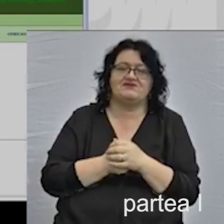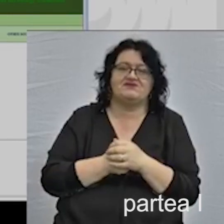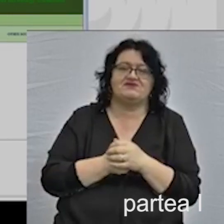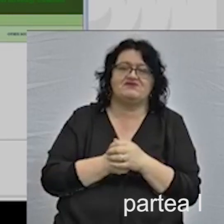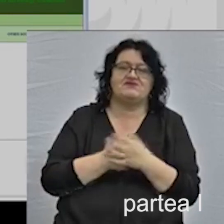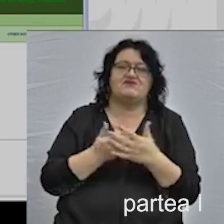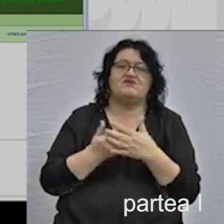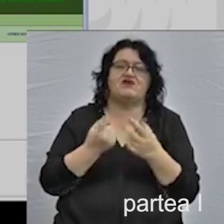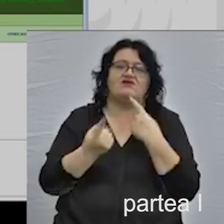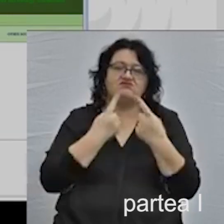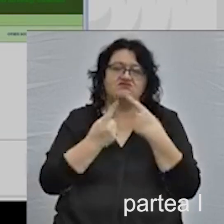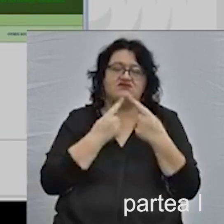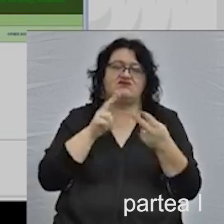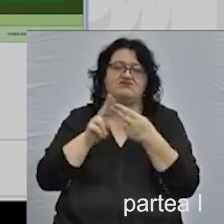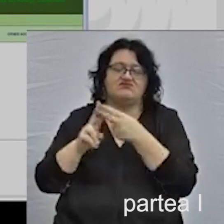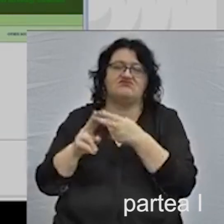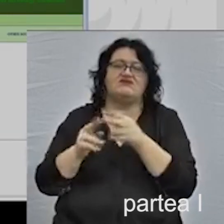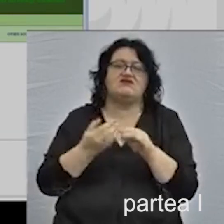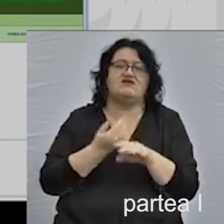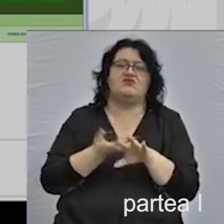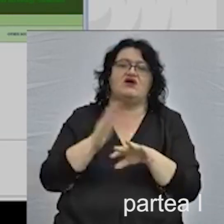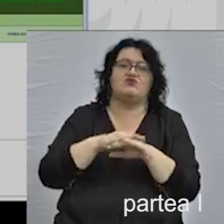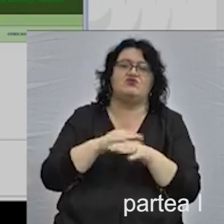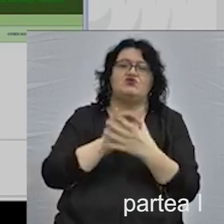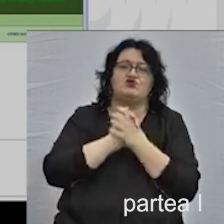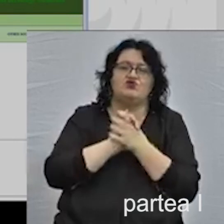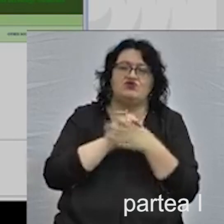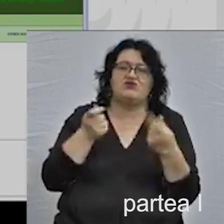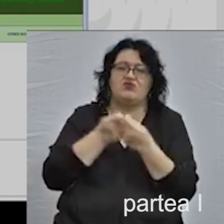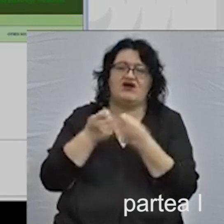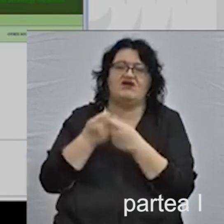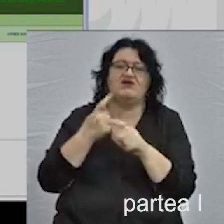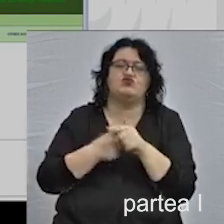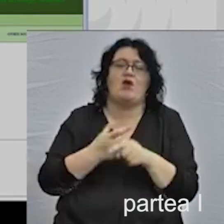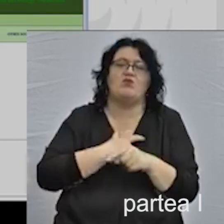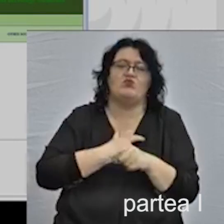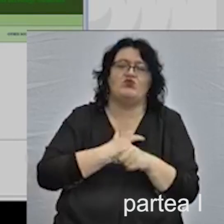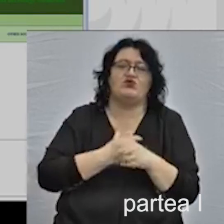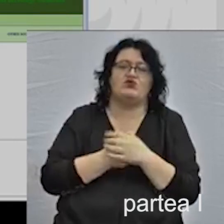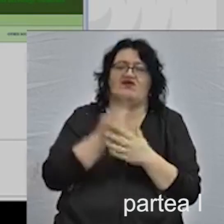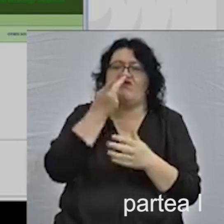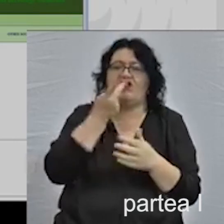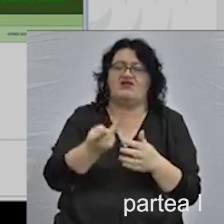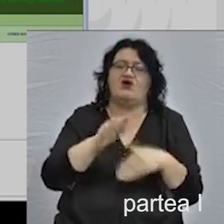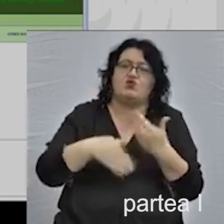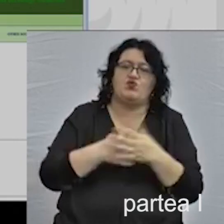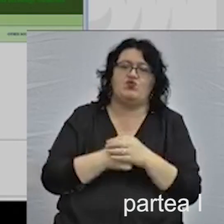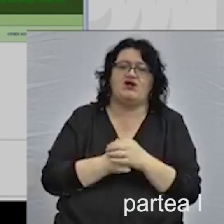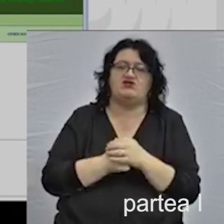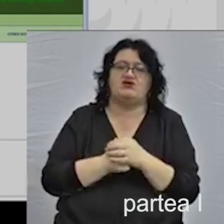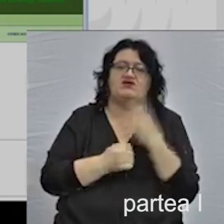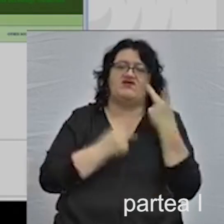Workshopul a avut un mare succes în rândul partenerilor și am putut vedea după aceea,